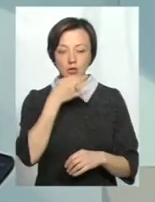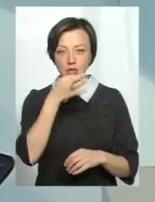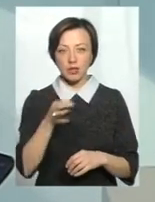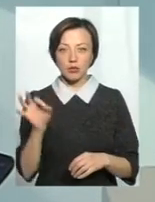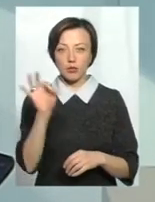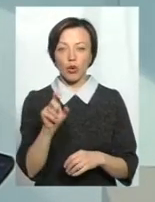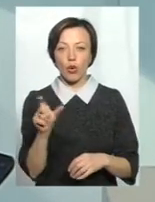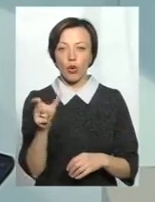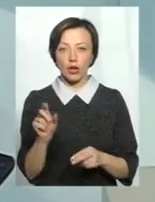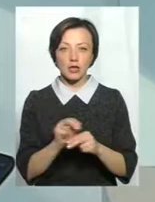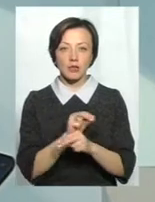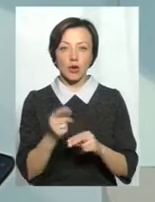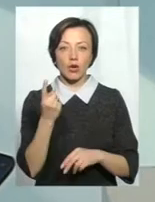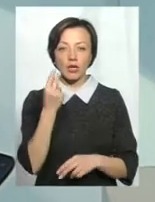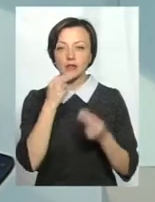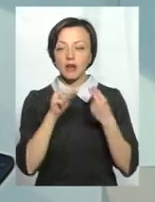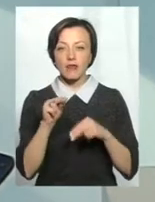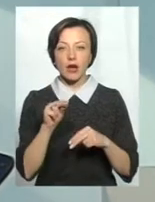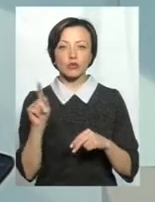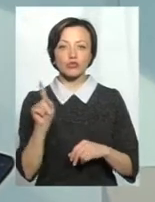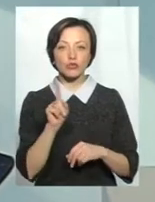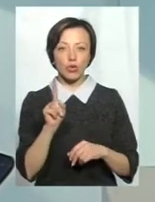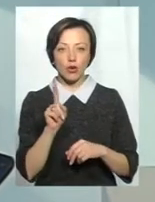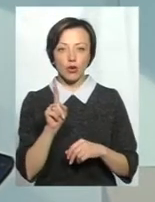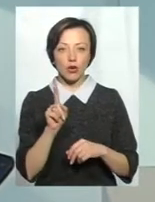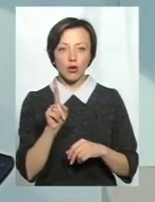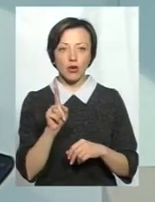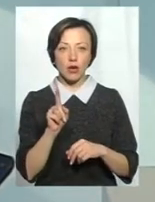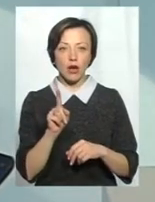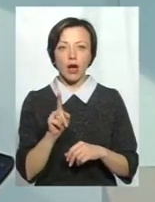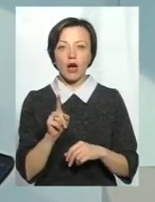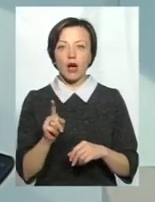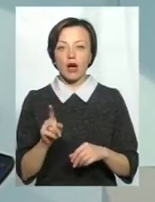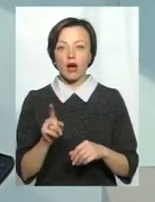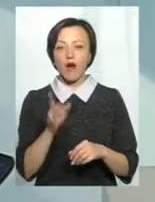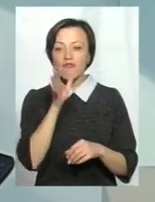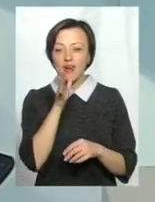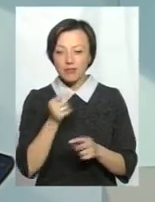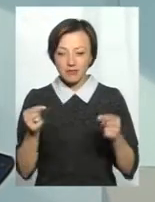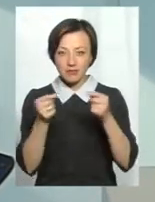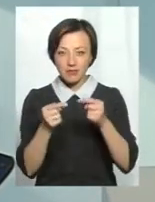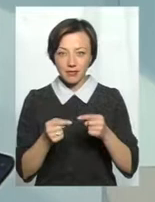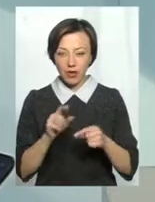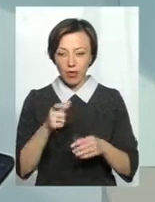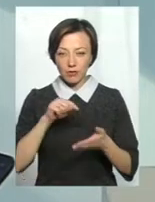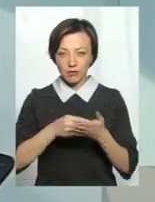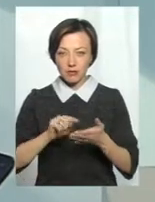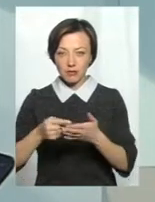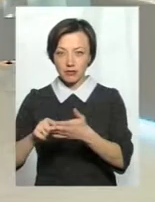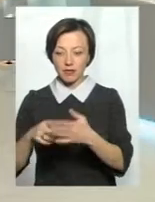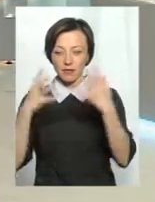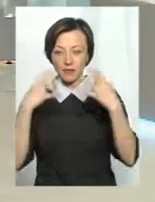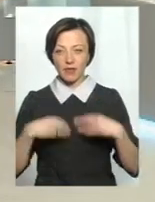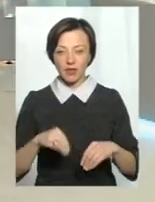голкотерапію, ще одна із переваг – що йде одномоментність ефекту. Обов'язково йде регуляція